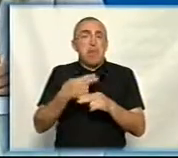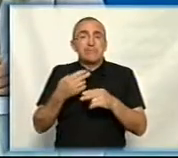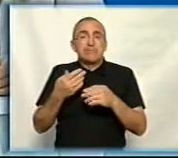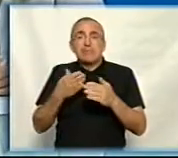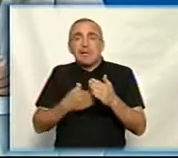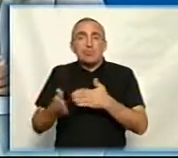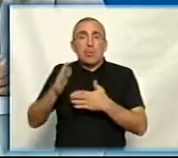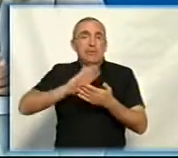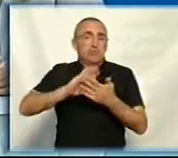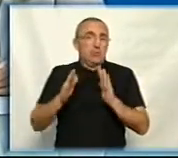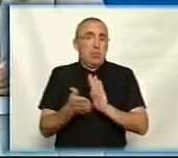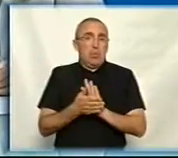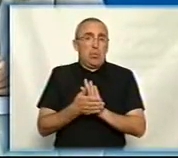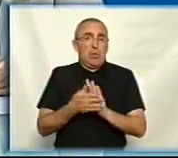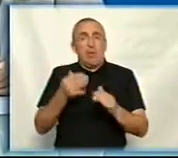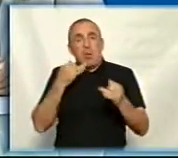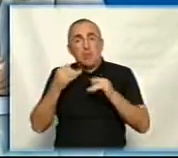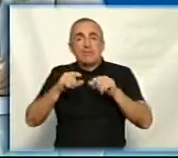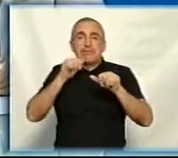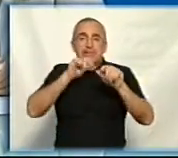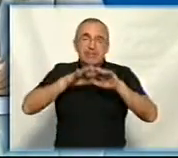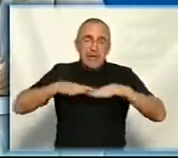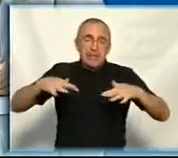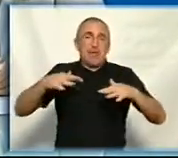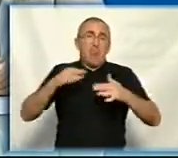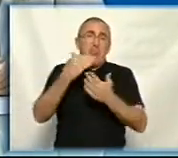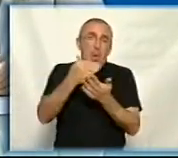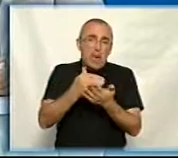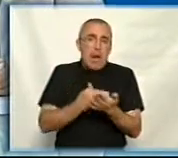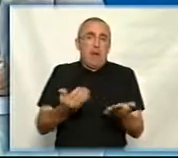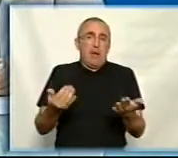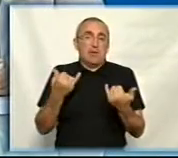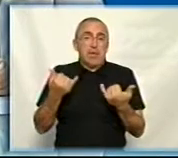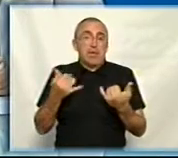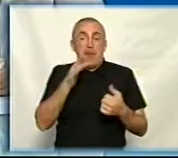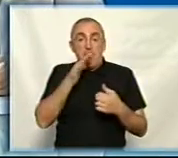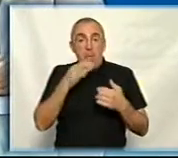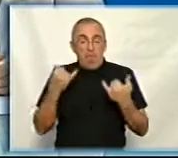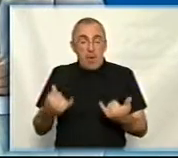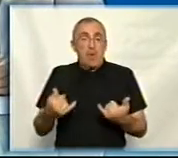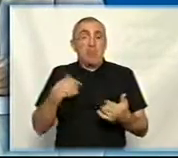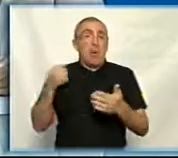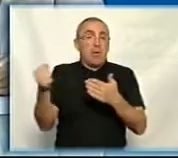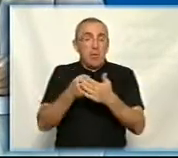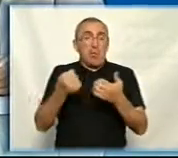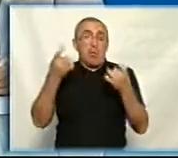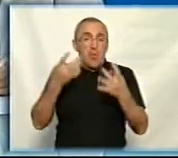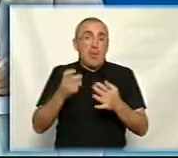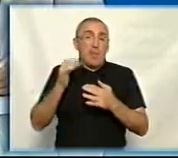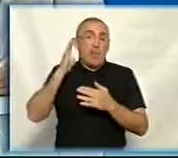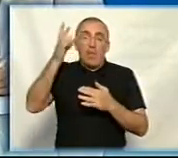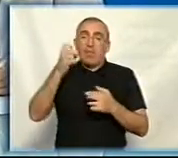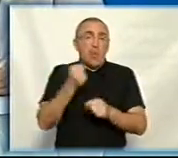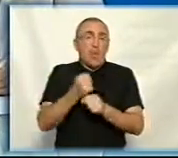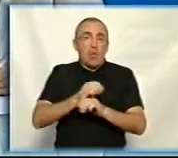окремо, і там потребує і розмови, і засідань, і програми, тому зараз, на даний момент, що ми добилися, щоб просто далі отаке не